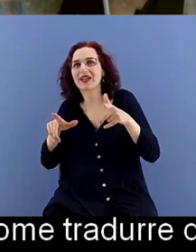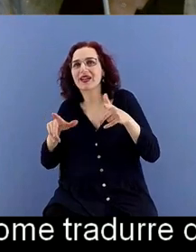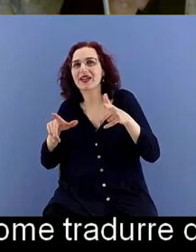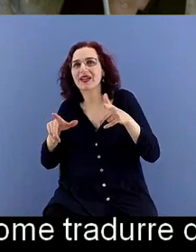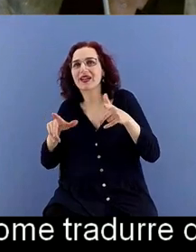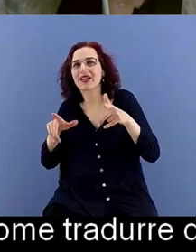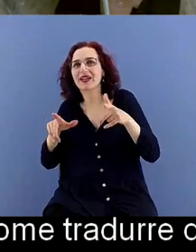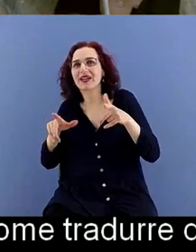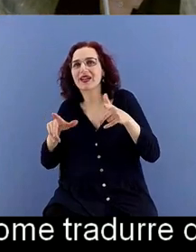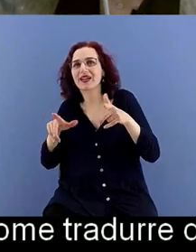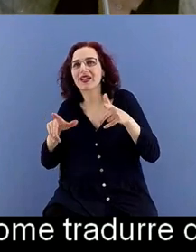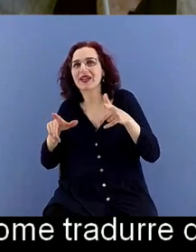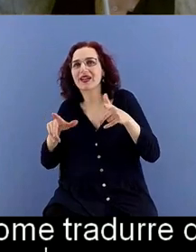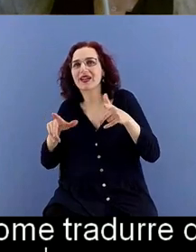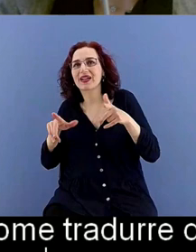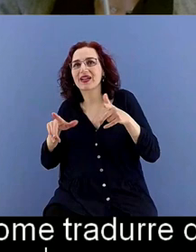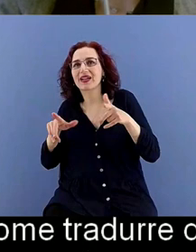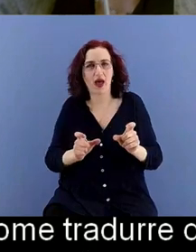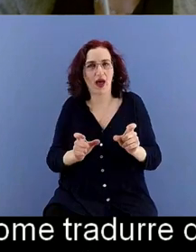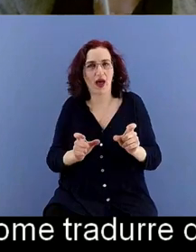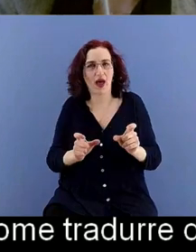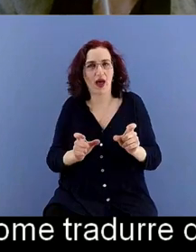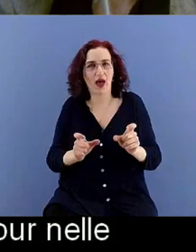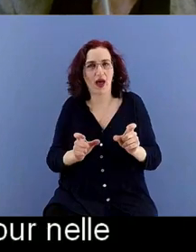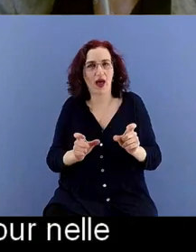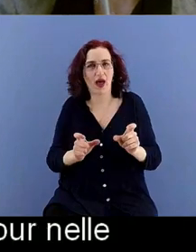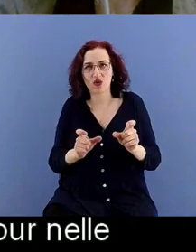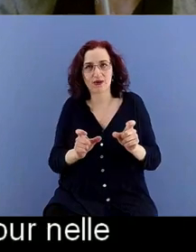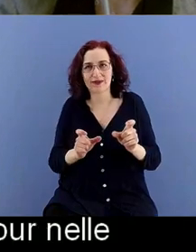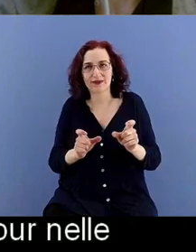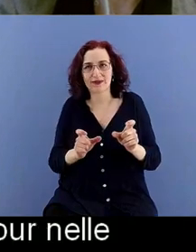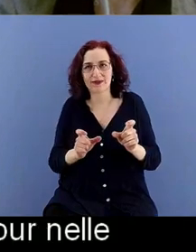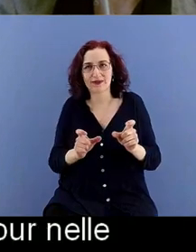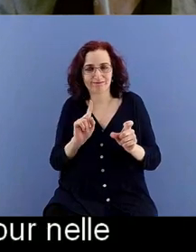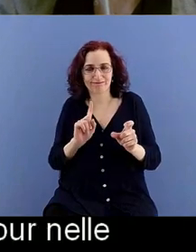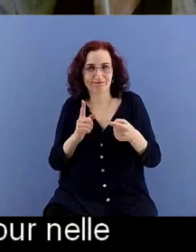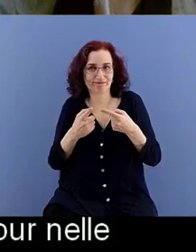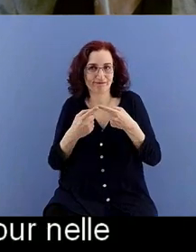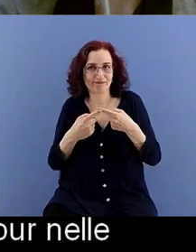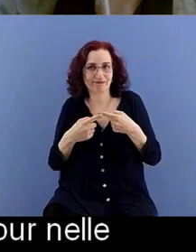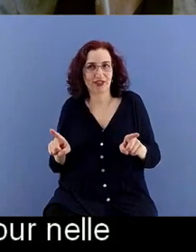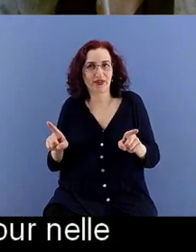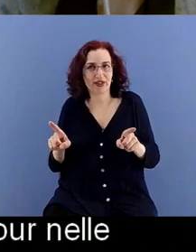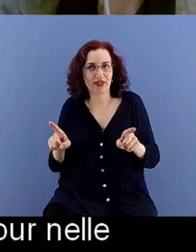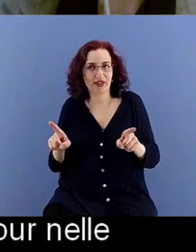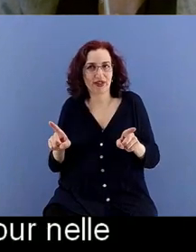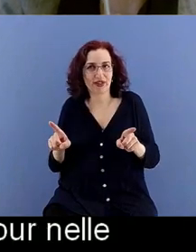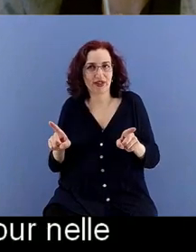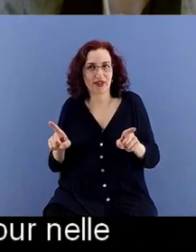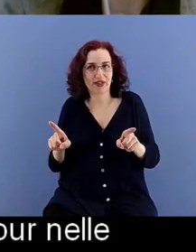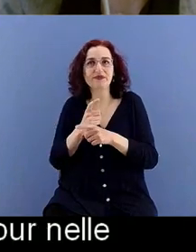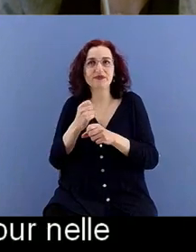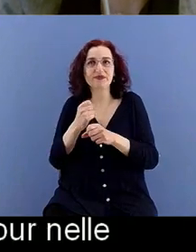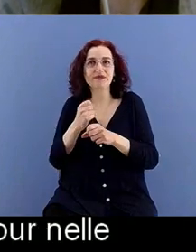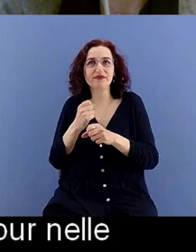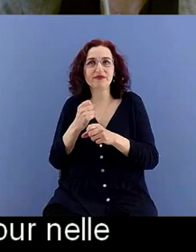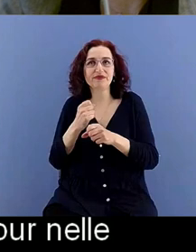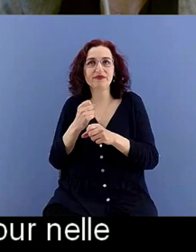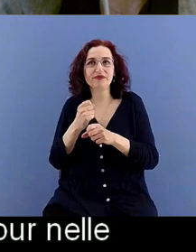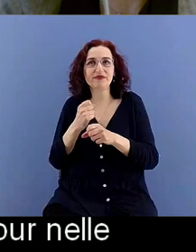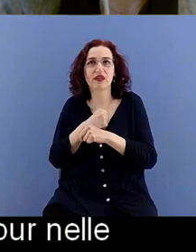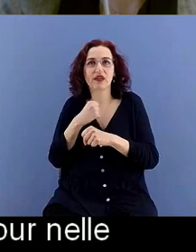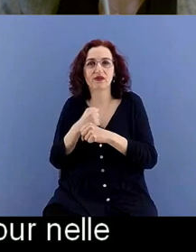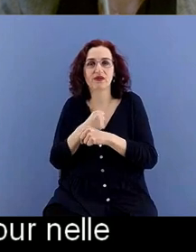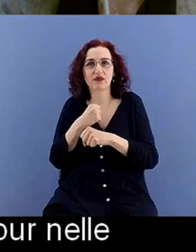pur nelle traduzioni possibili si lavora anche per tentative e per prove